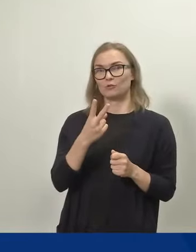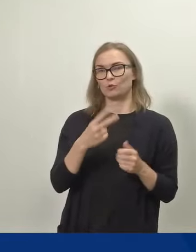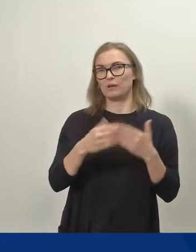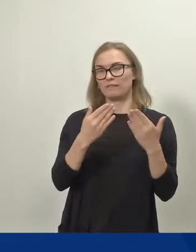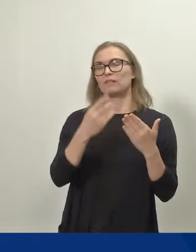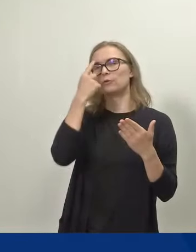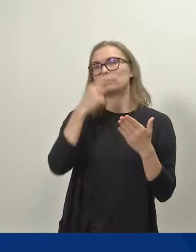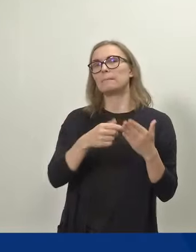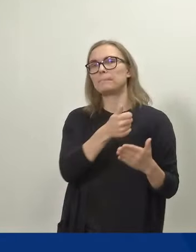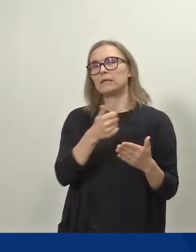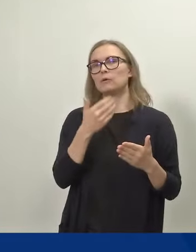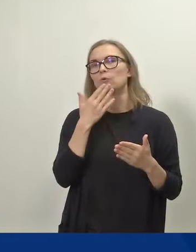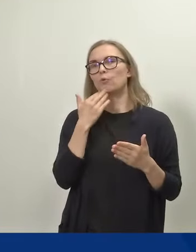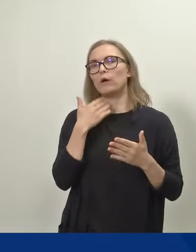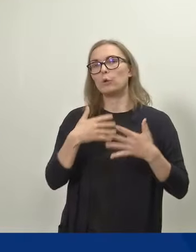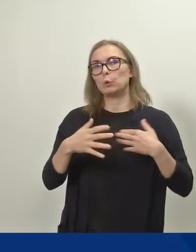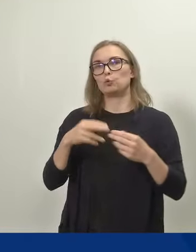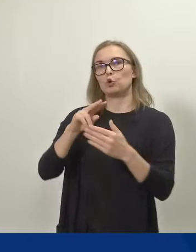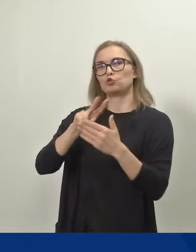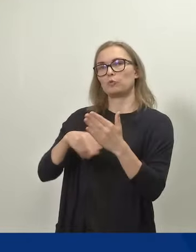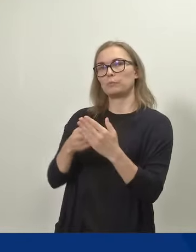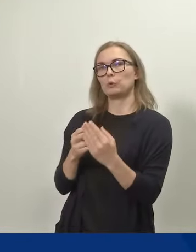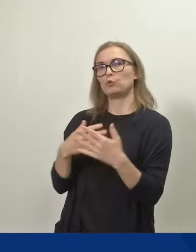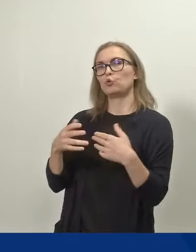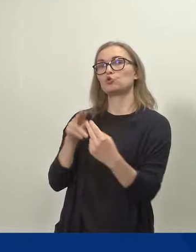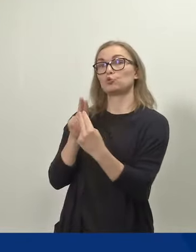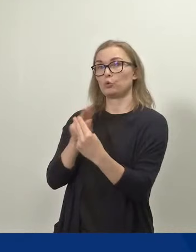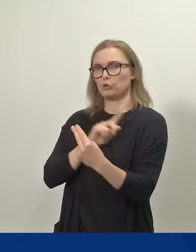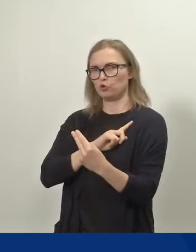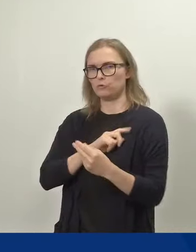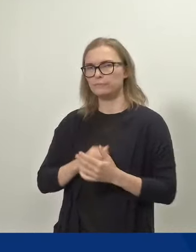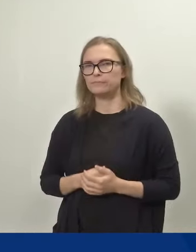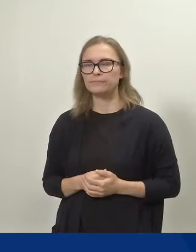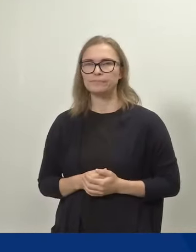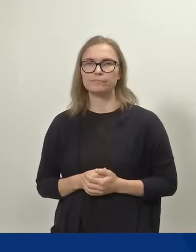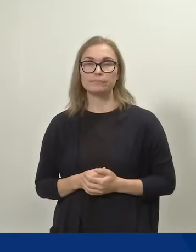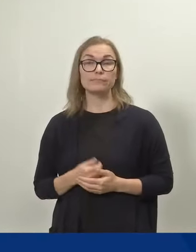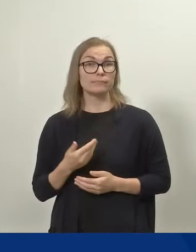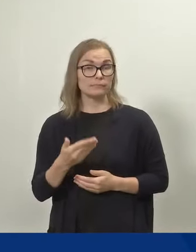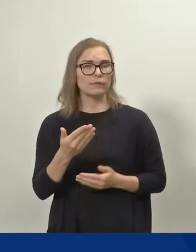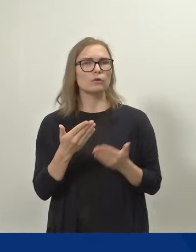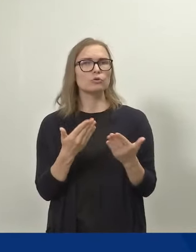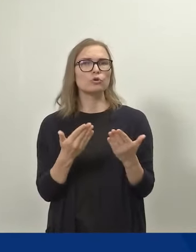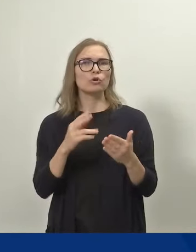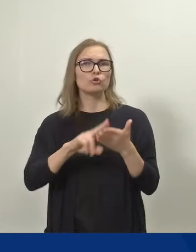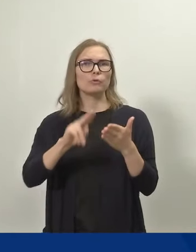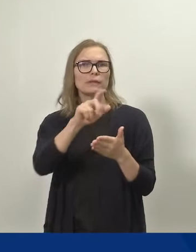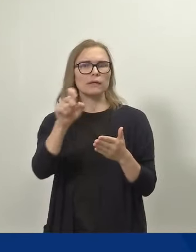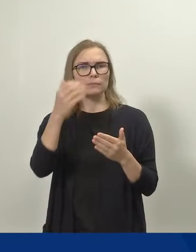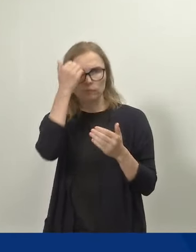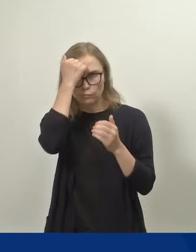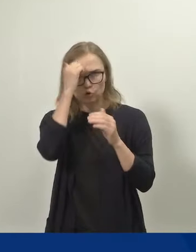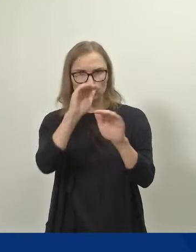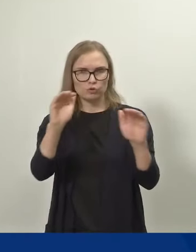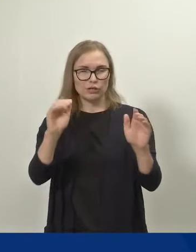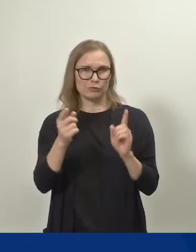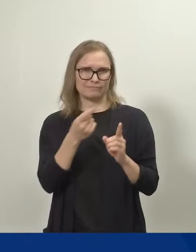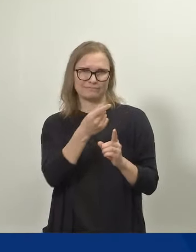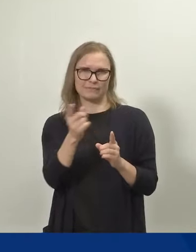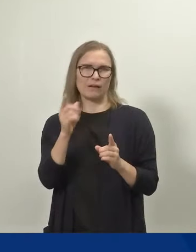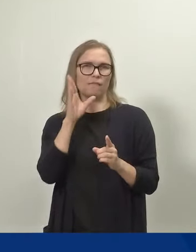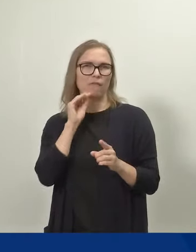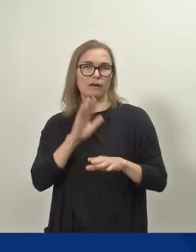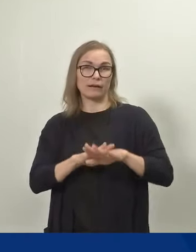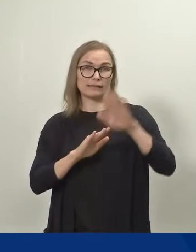Kiitos paljon, Liisa Siika-aho. Nyt tässä kohtaa muistutan toimittajia siellä etäyhteyden päässä, että mikäli teillä on niitä niin sanottuja vanhoja